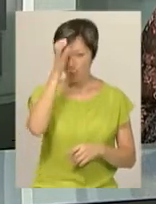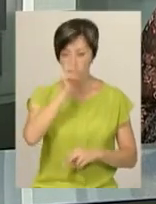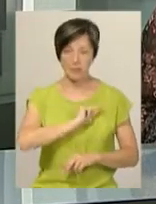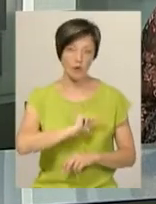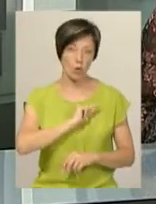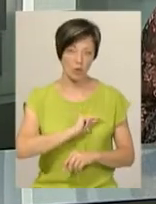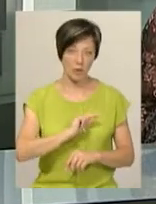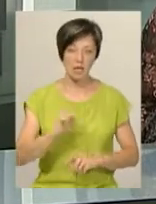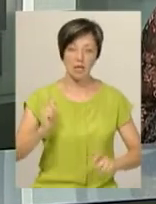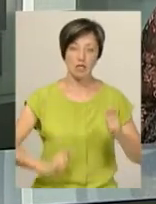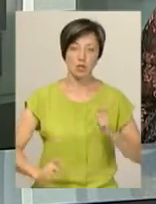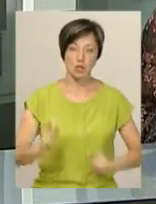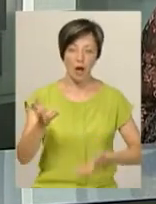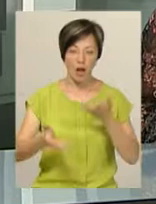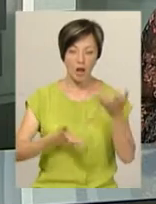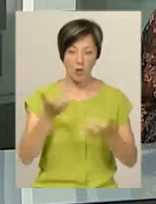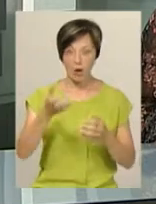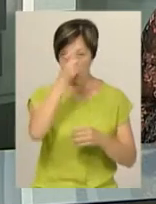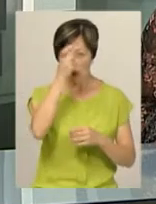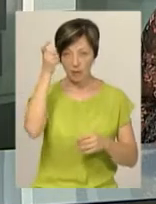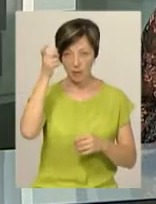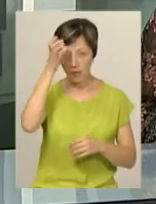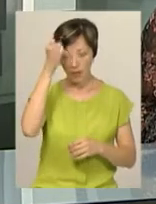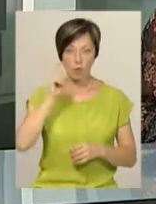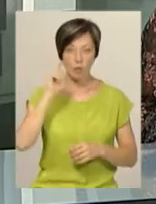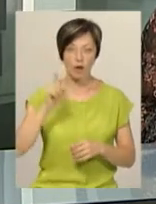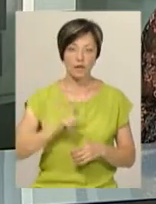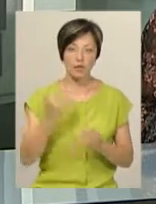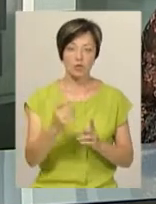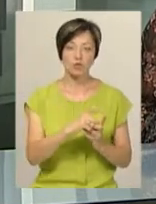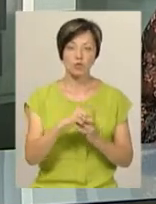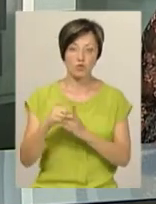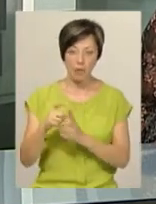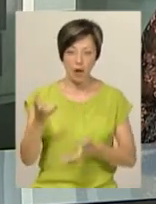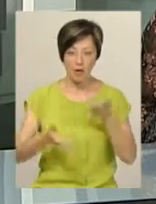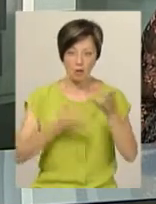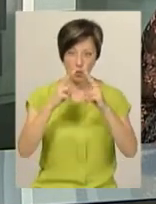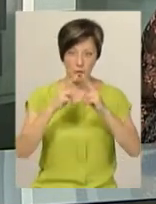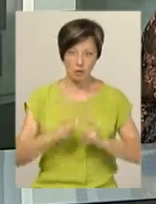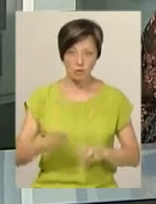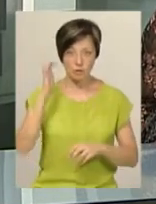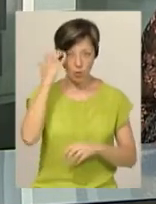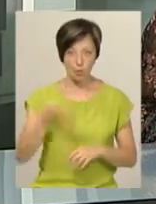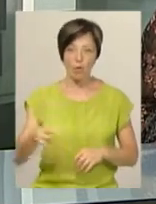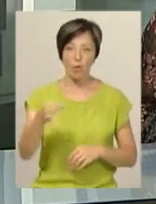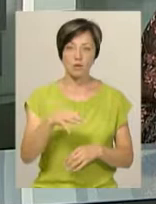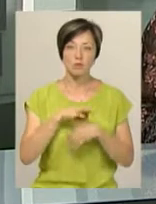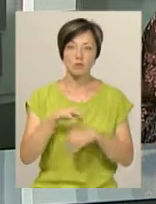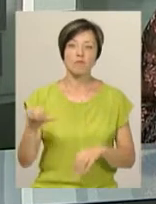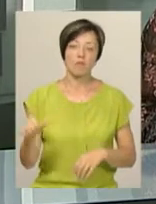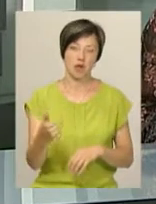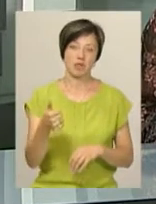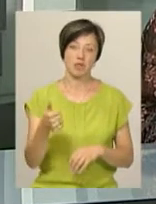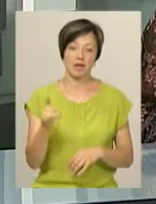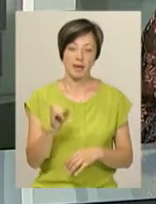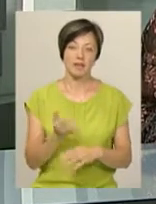співробітник Інститута археології Академії наук України. За його словами, археологічні дослідження в Чорному острові проводяться вперше